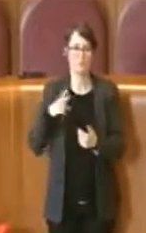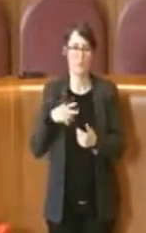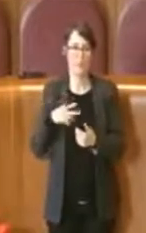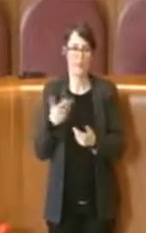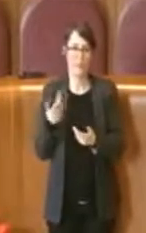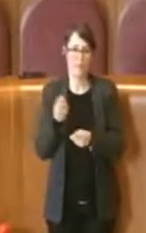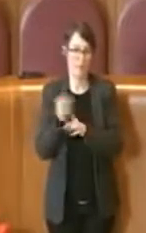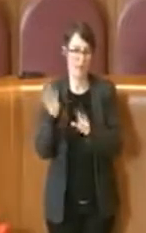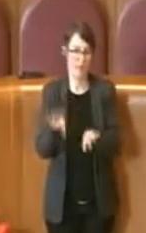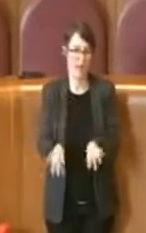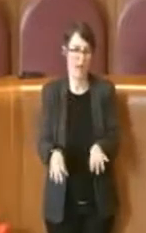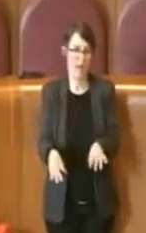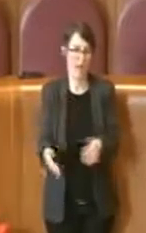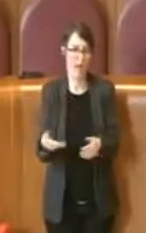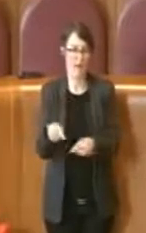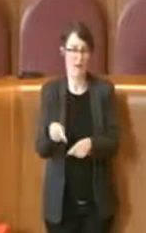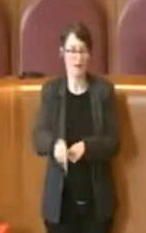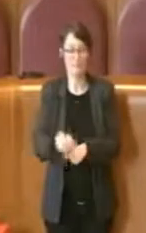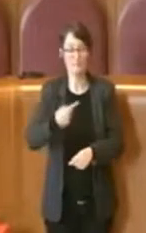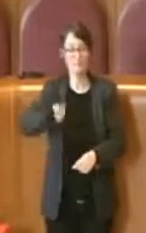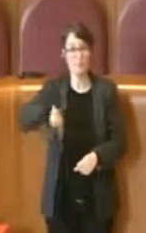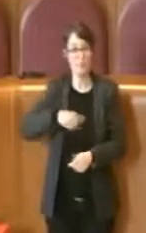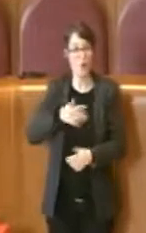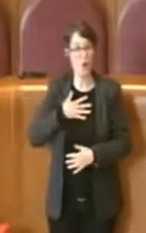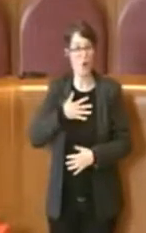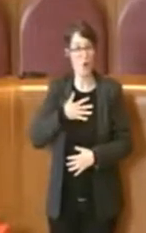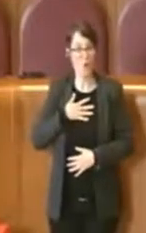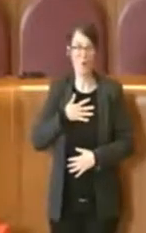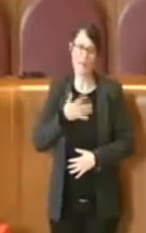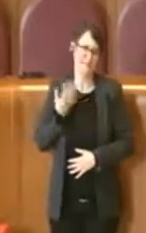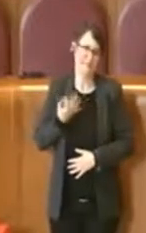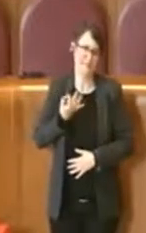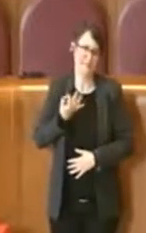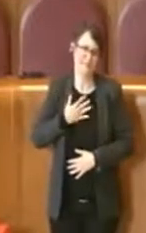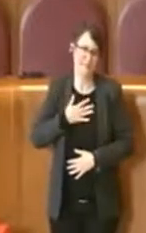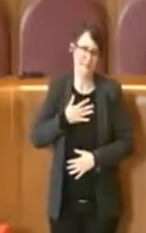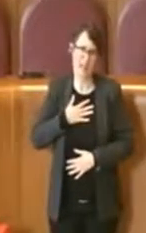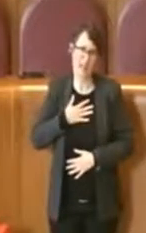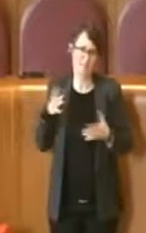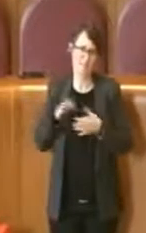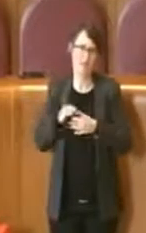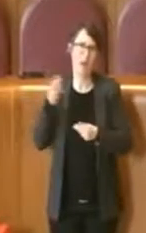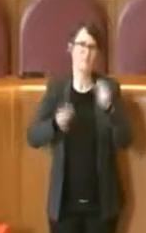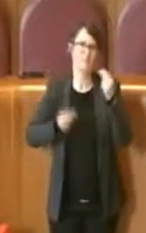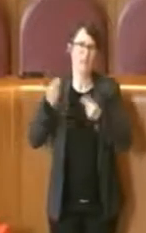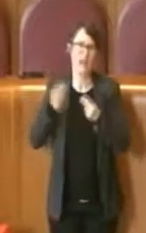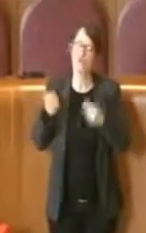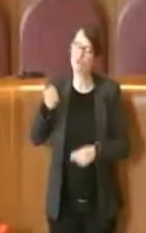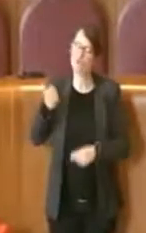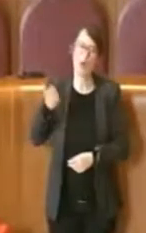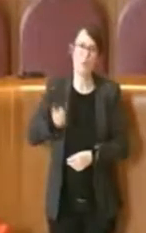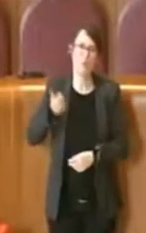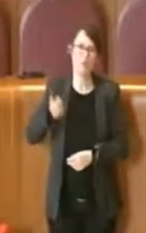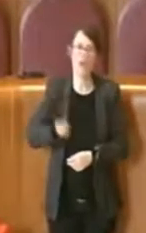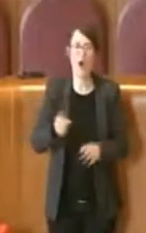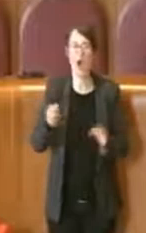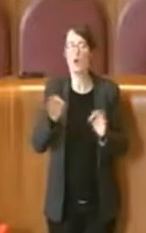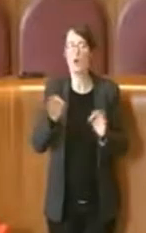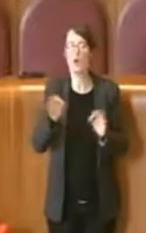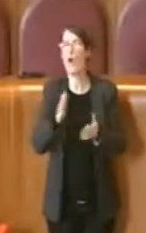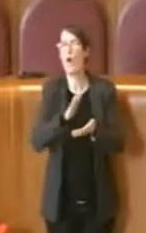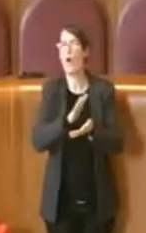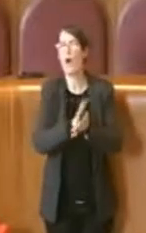Da parte nostra, come c'è sempre stato, per ogni bilancio e per ogni atto di